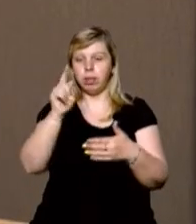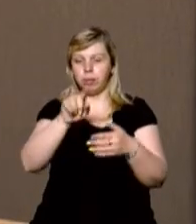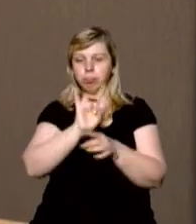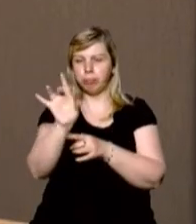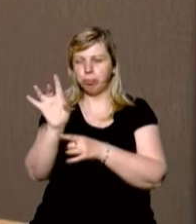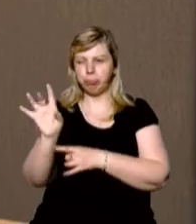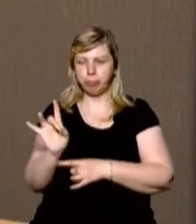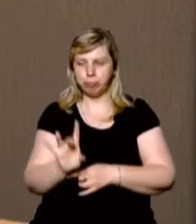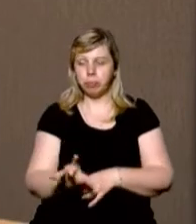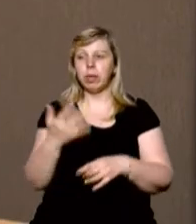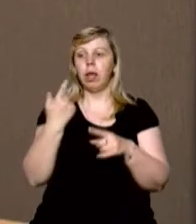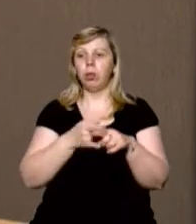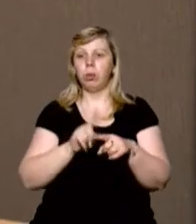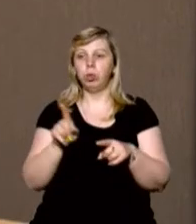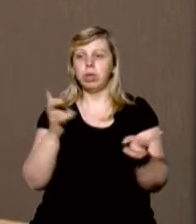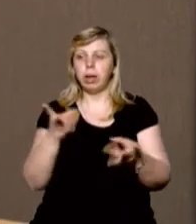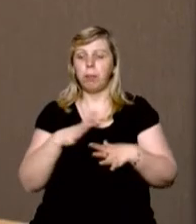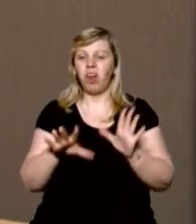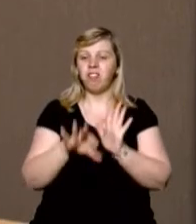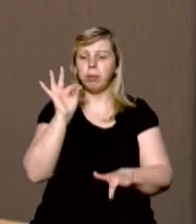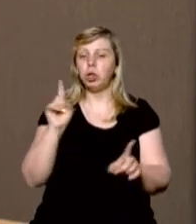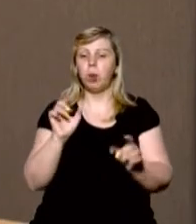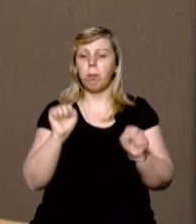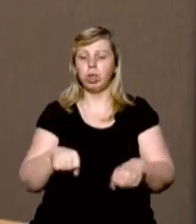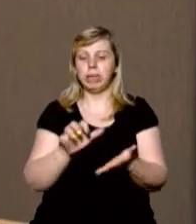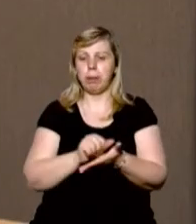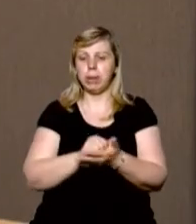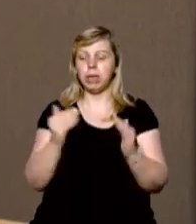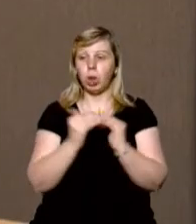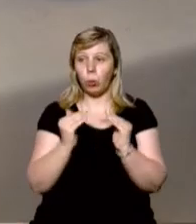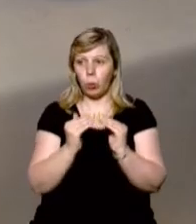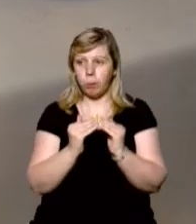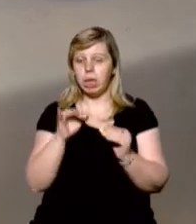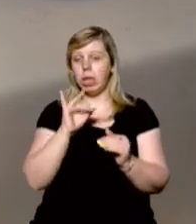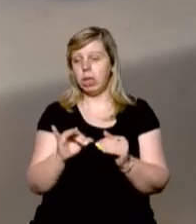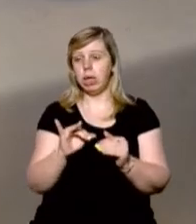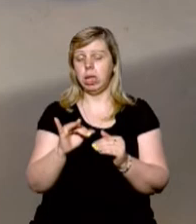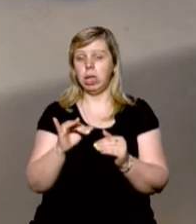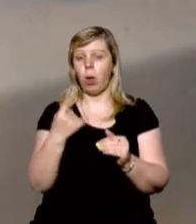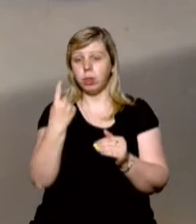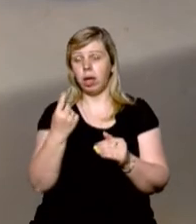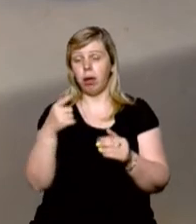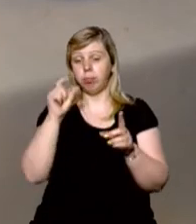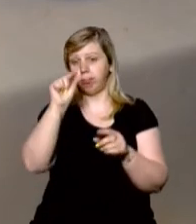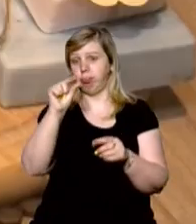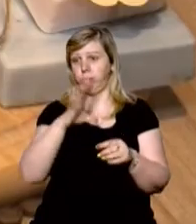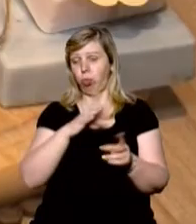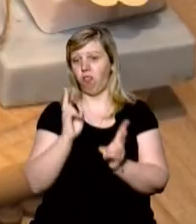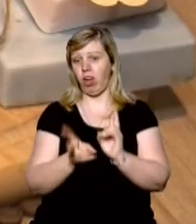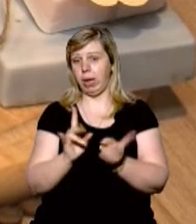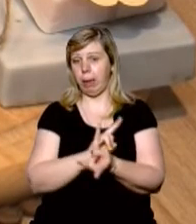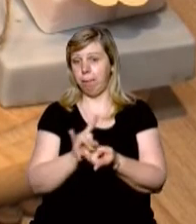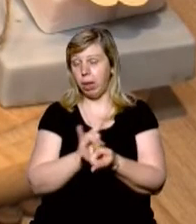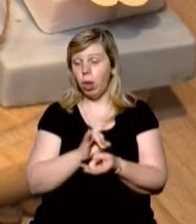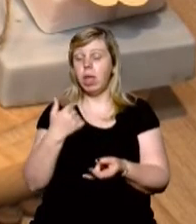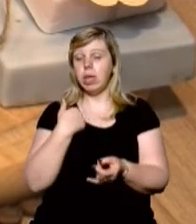відсіялися, тому що потрібно було обирати те, чим можна займатися вдома. І одне з таких пунктів було варити мило.